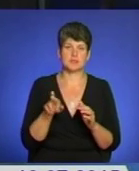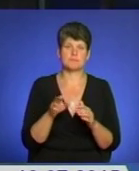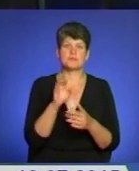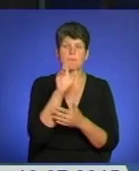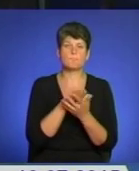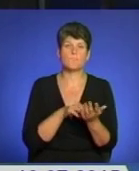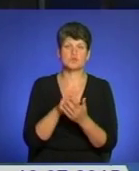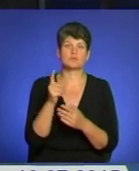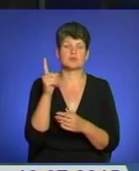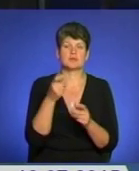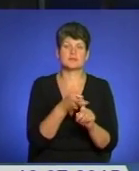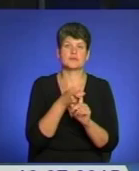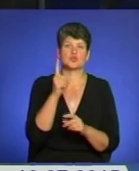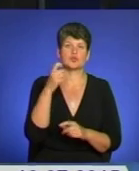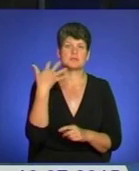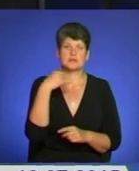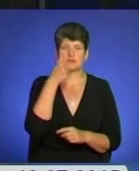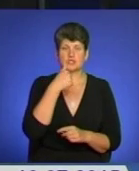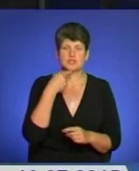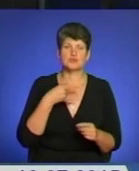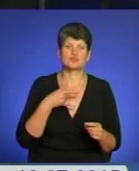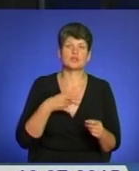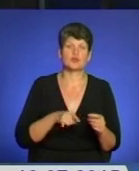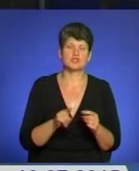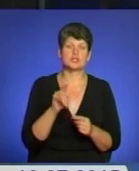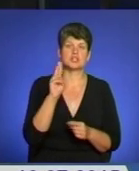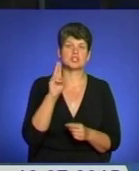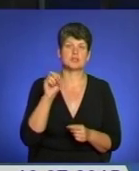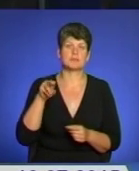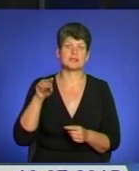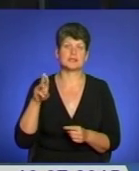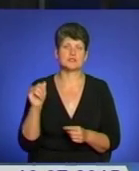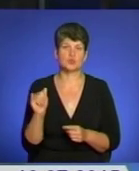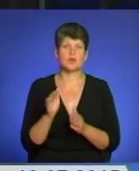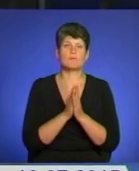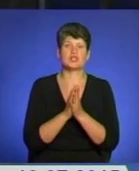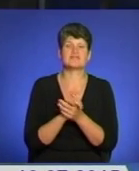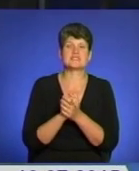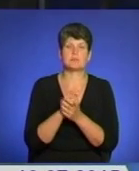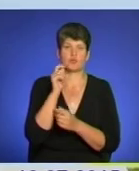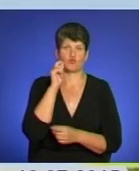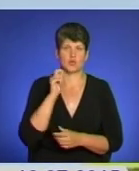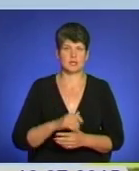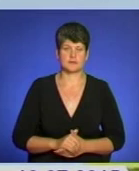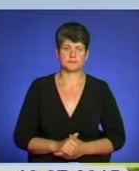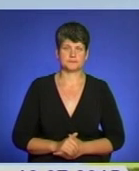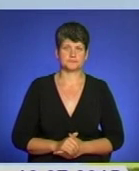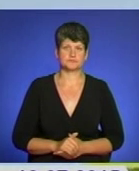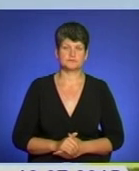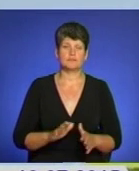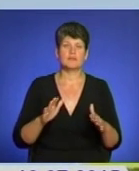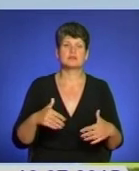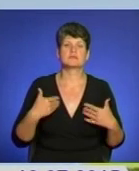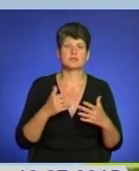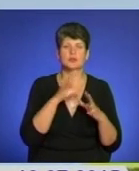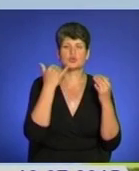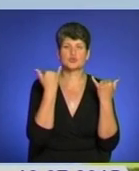присвячена 150-й річниці від дня народження митрополита Андрея Шептицького і молитві за мир в Україні. Звертаюся